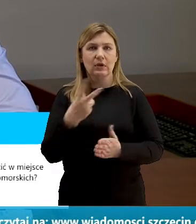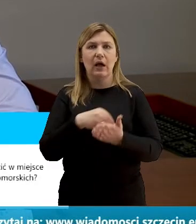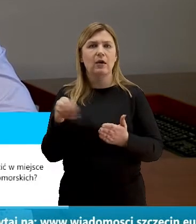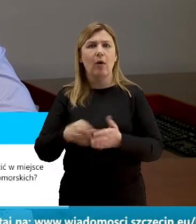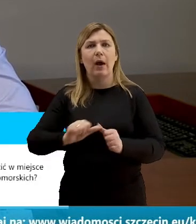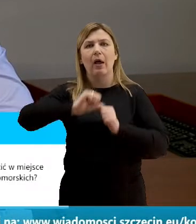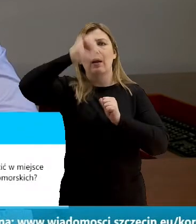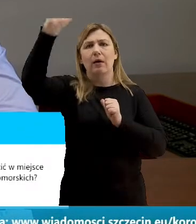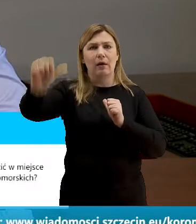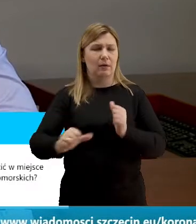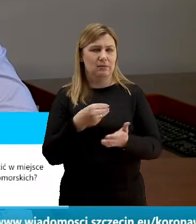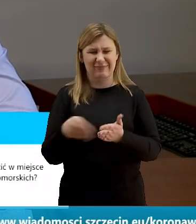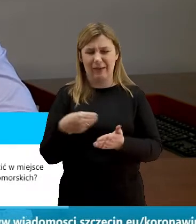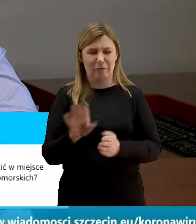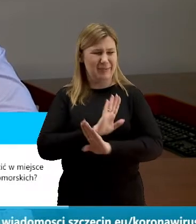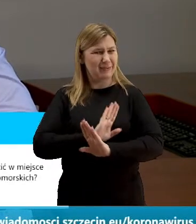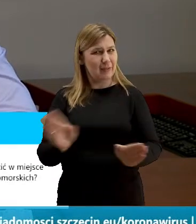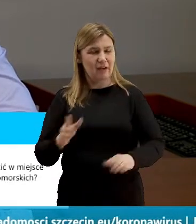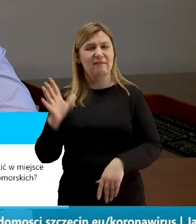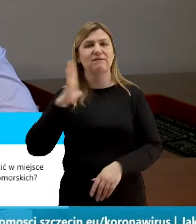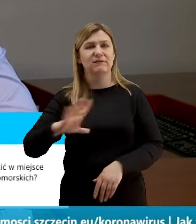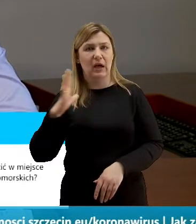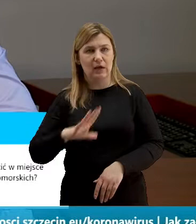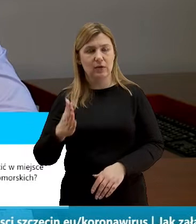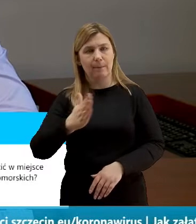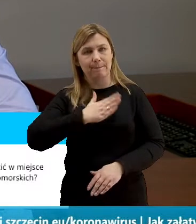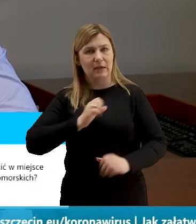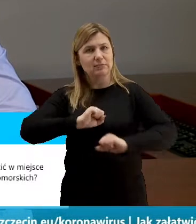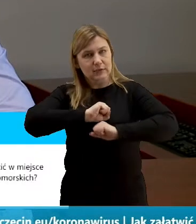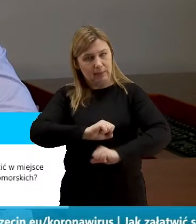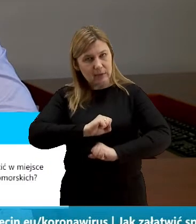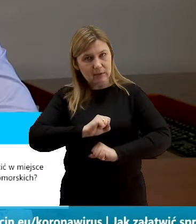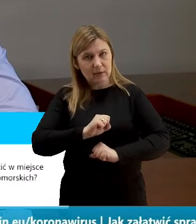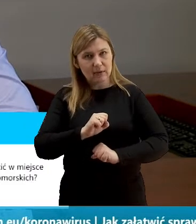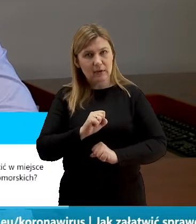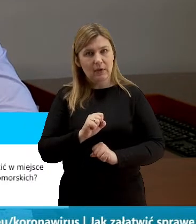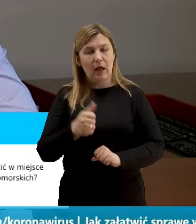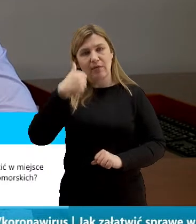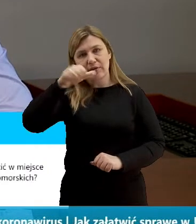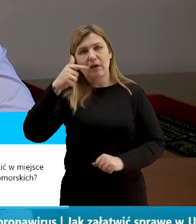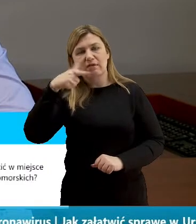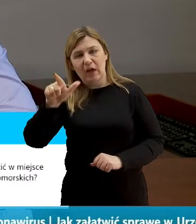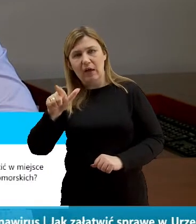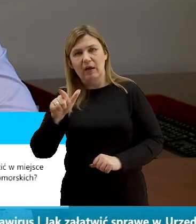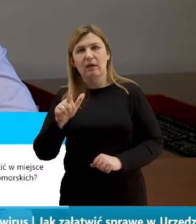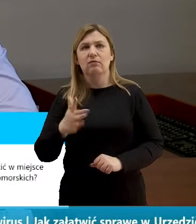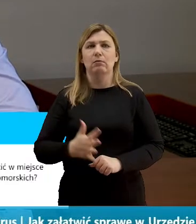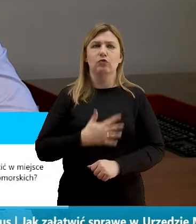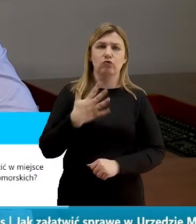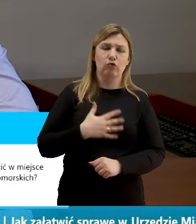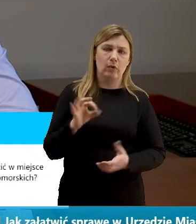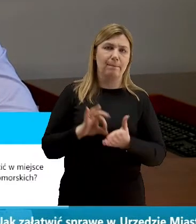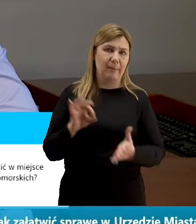zakupów warto oczywiście mieć to zabezpieczenie na tydzień lub dwa po to żeby czuć się pewnie ale